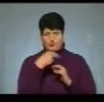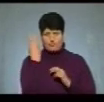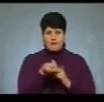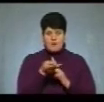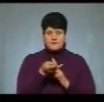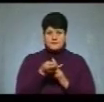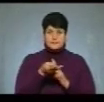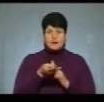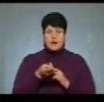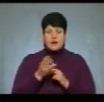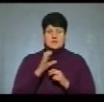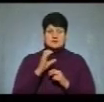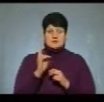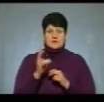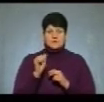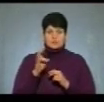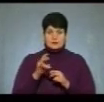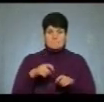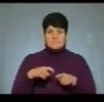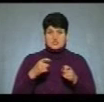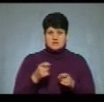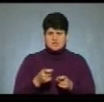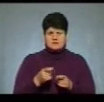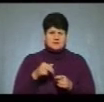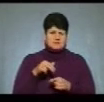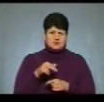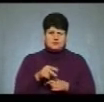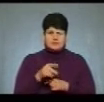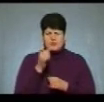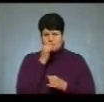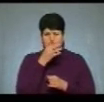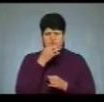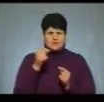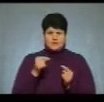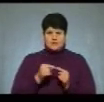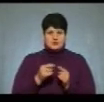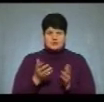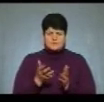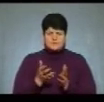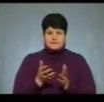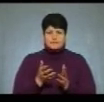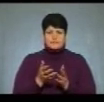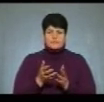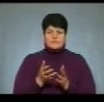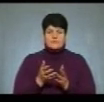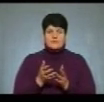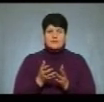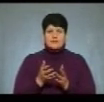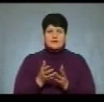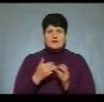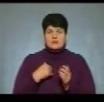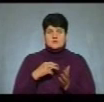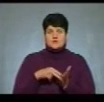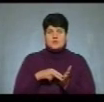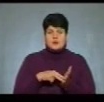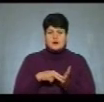підпівши, підбігши чи підійшовши, точно не можу сказати. Якщо взяти, стояв